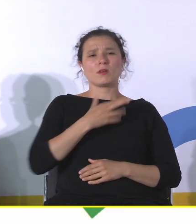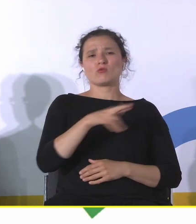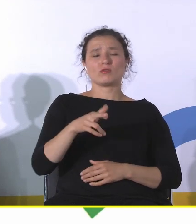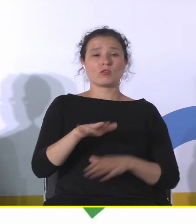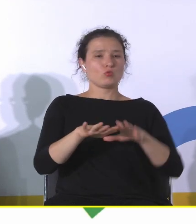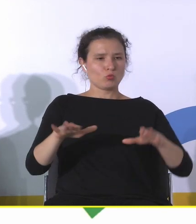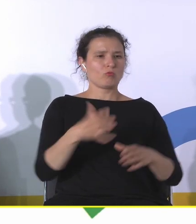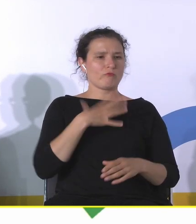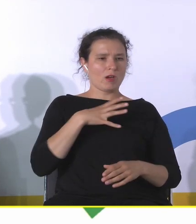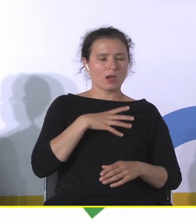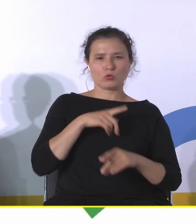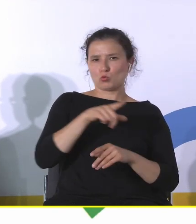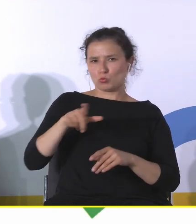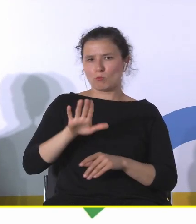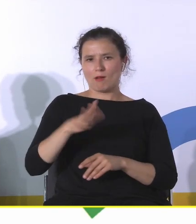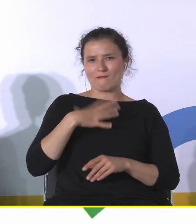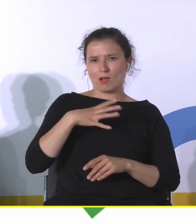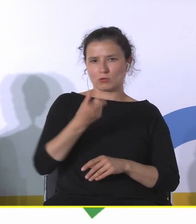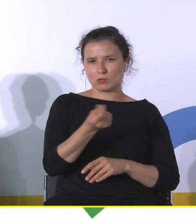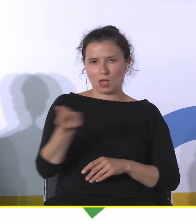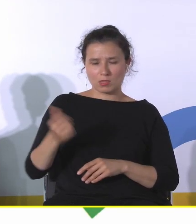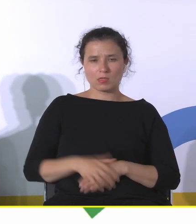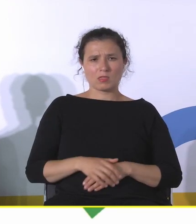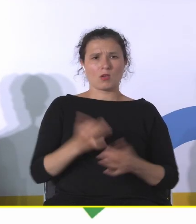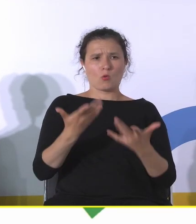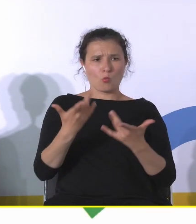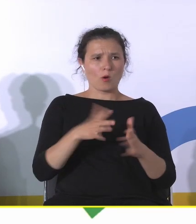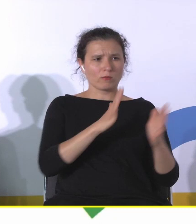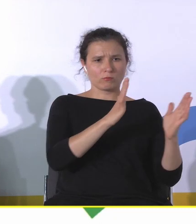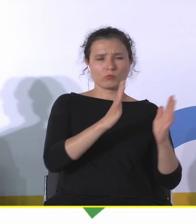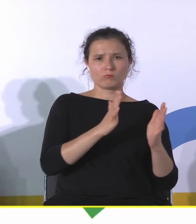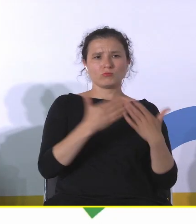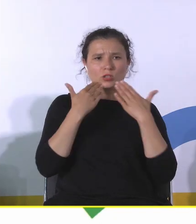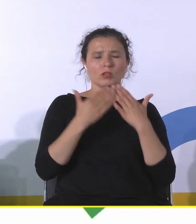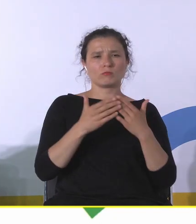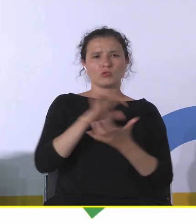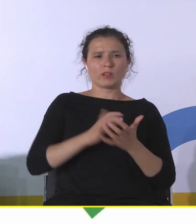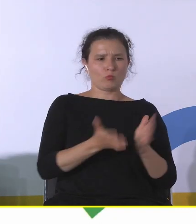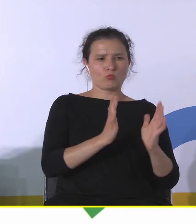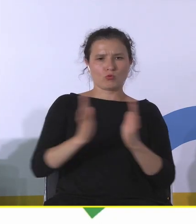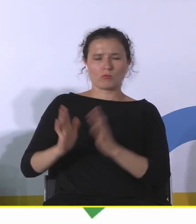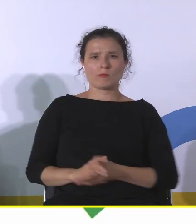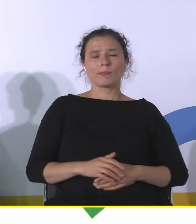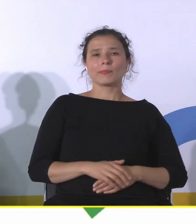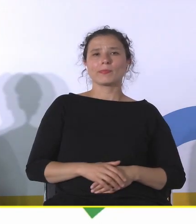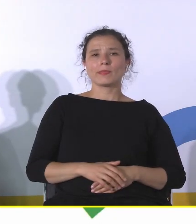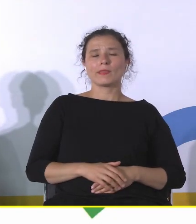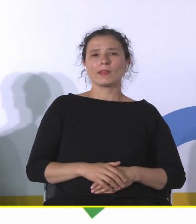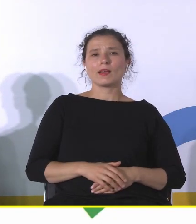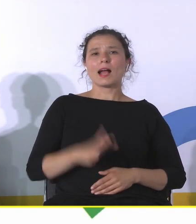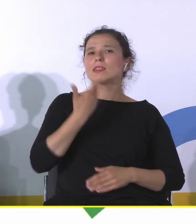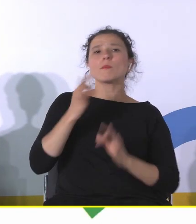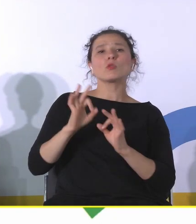wszystko tu ma jakąś wartość, prawda, i bardzo łatwo nam to porządkuje świat, natomiast nie mamy dobrych kryteriów do